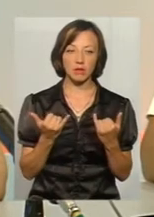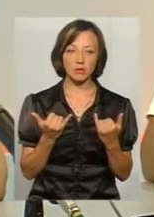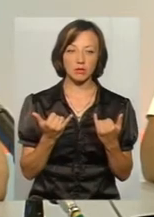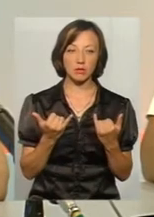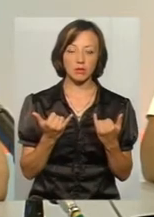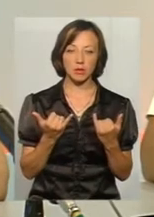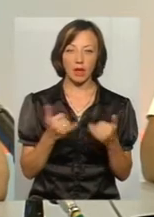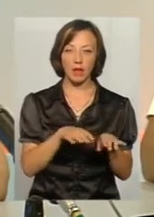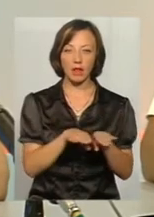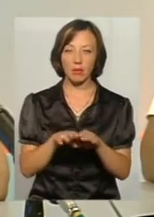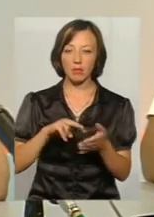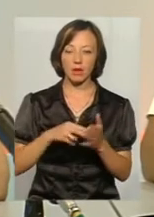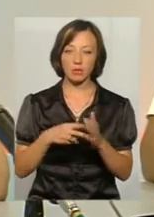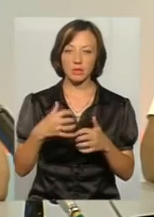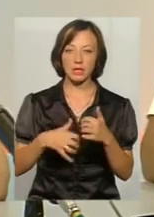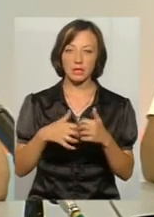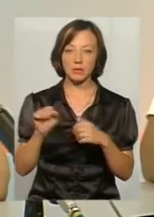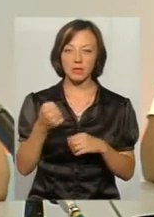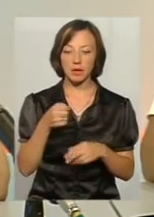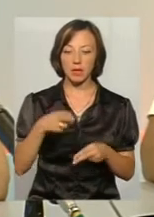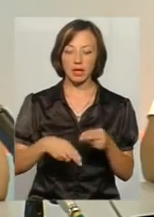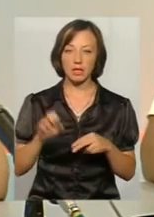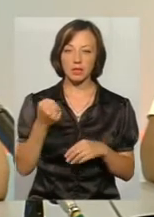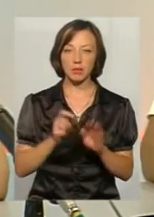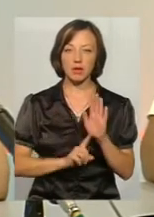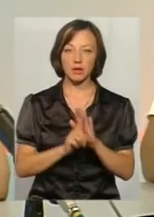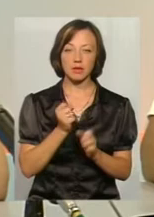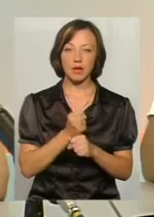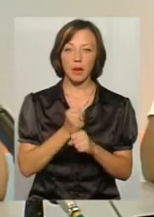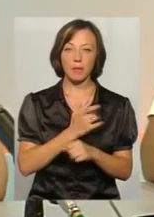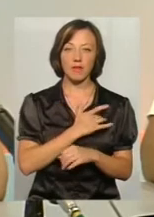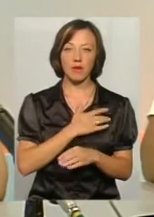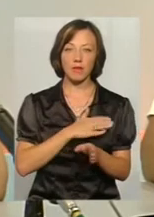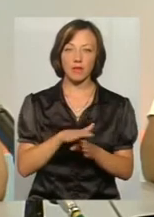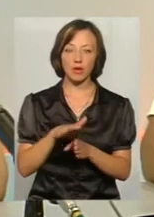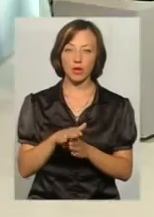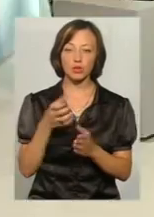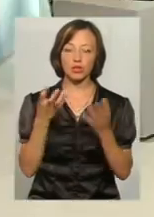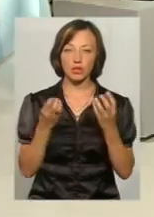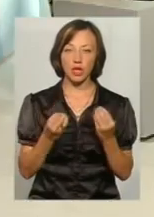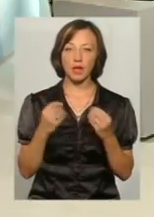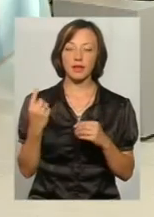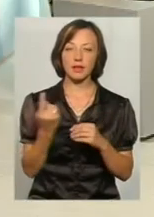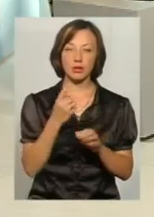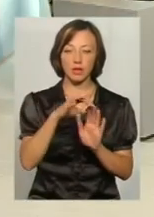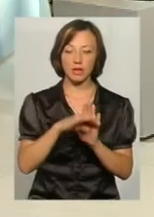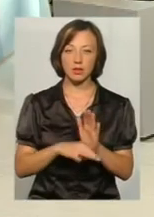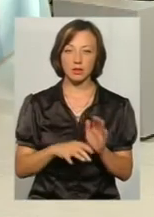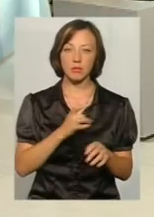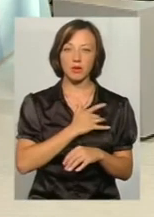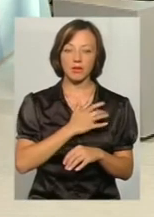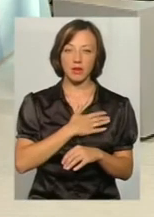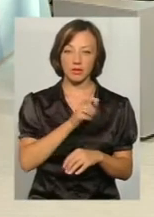ми плануємо, що середина серпня, кінець серпня запрацюють приватні виконавці, вони ще до реєстру, єдиного реєстру приватних